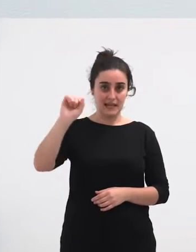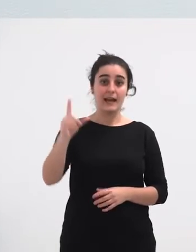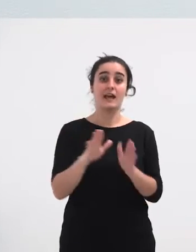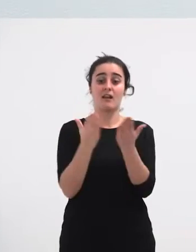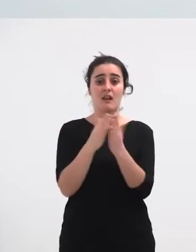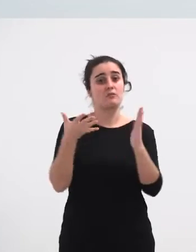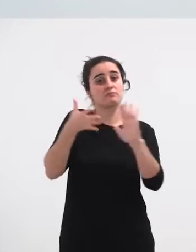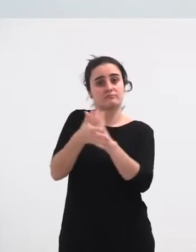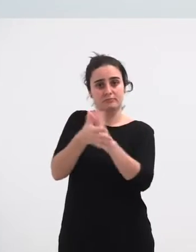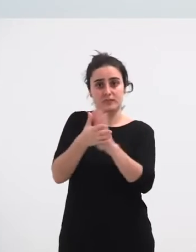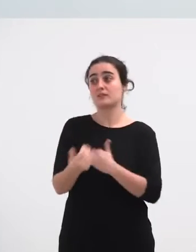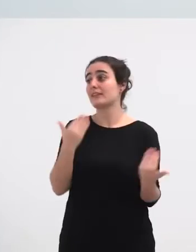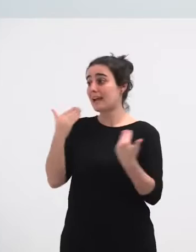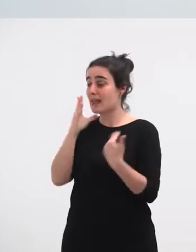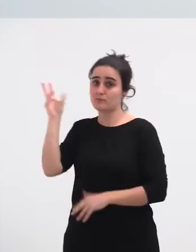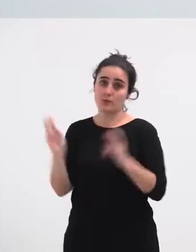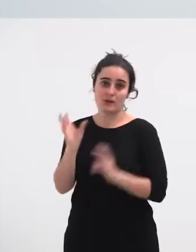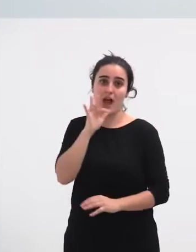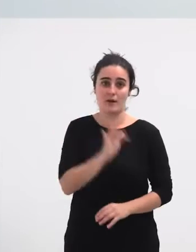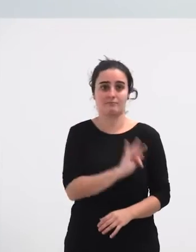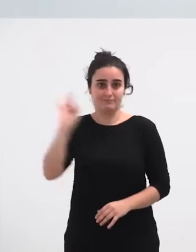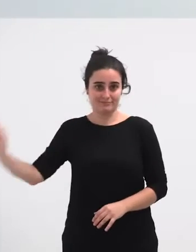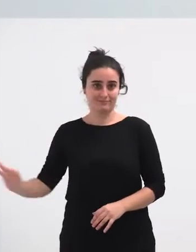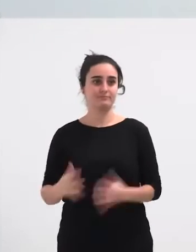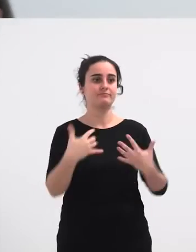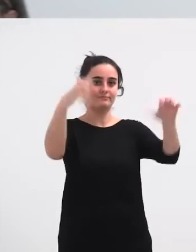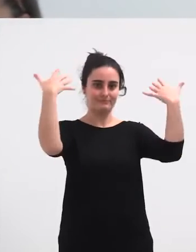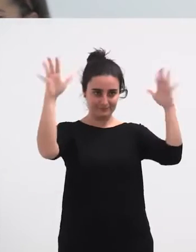ezkerrik asko etortxe batik Eta, zuena da itxa Ezkerrik asko